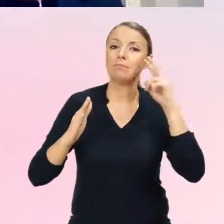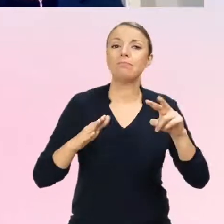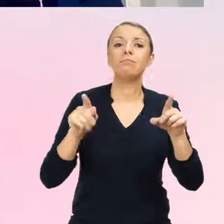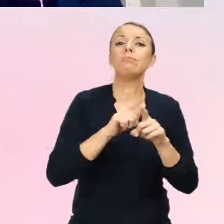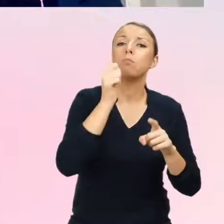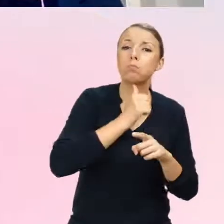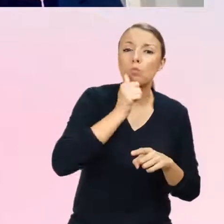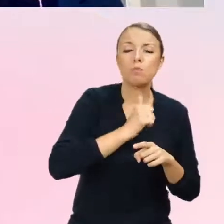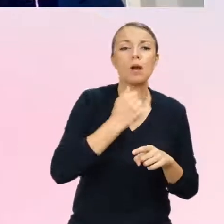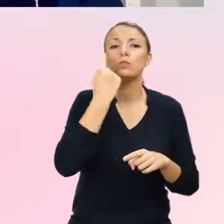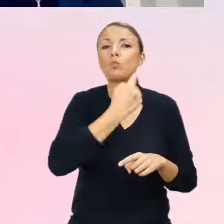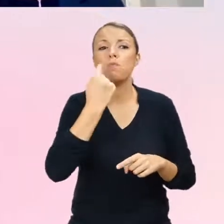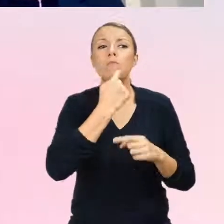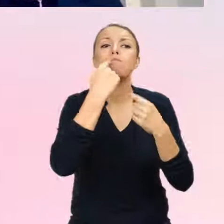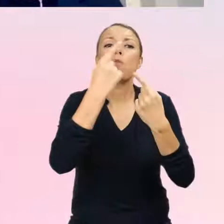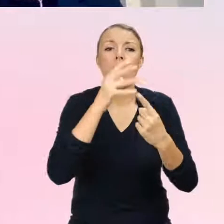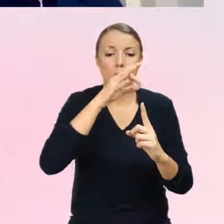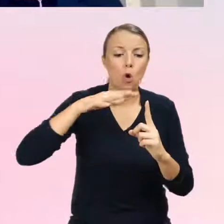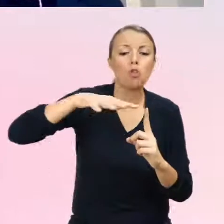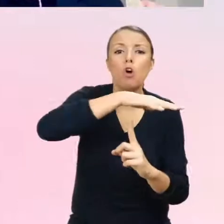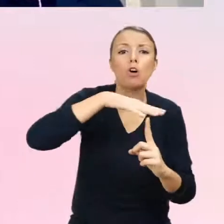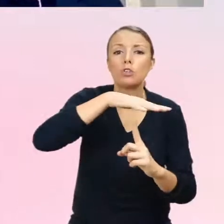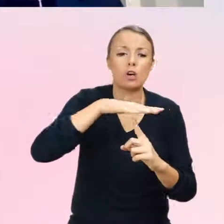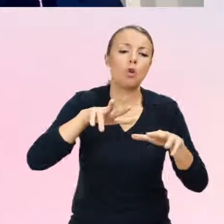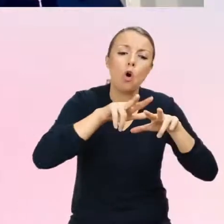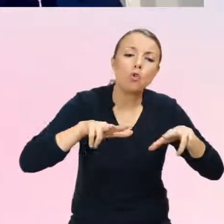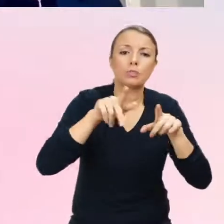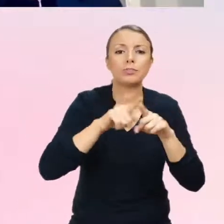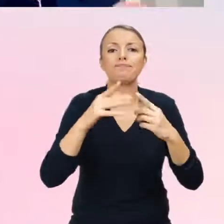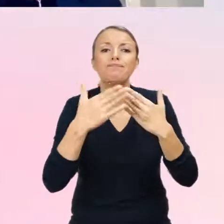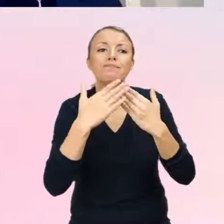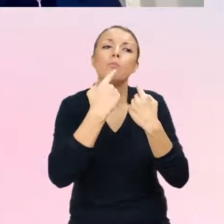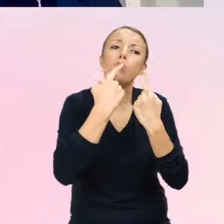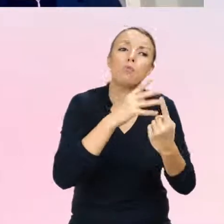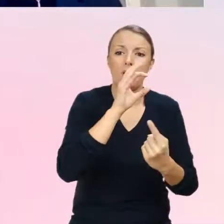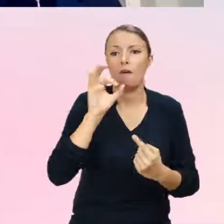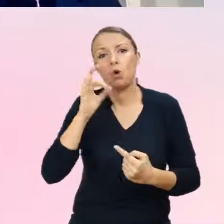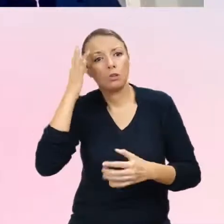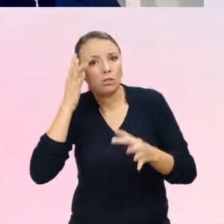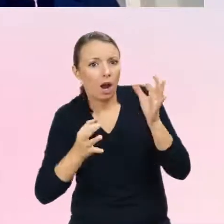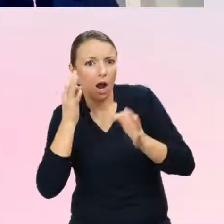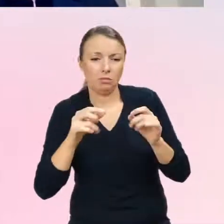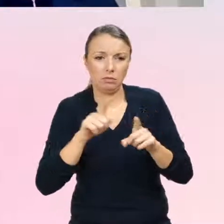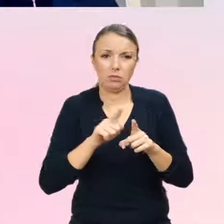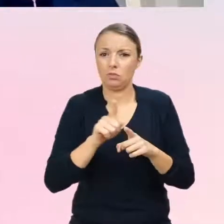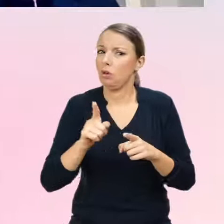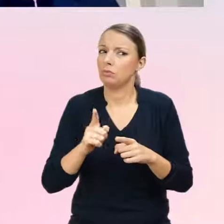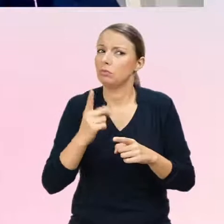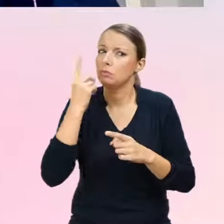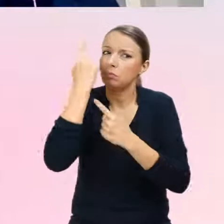przekazywania otoczeniu najbliższemu czy dalszemu swoich wątpliwości czy swoich przeżyć w odniesieniu do